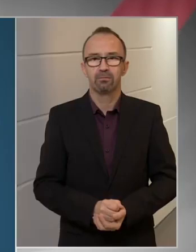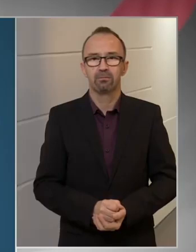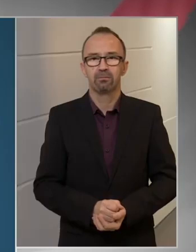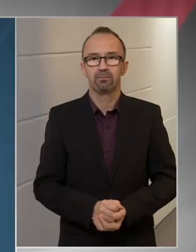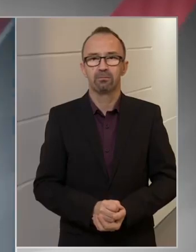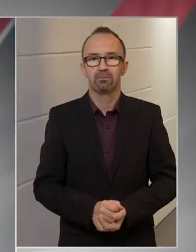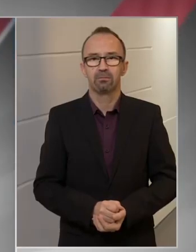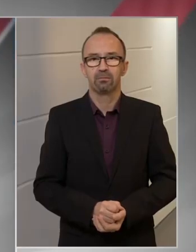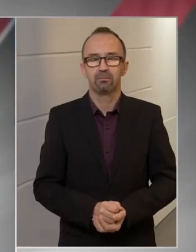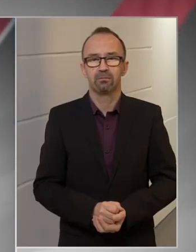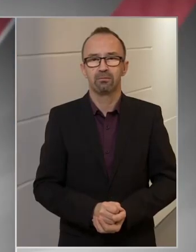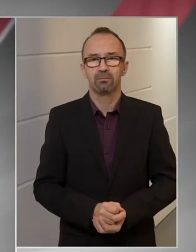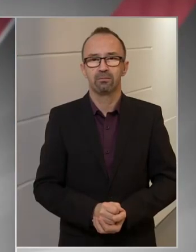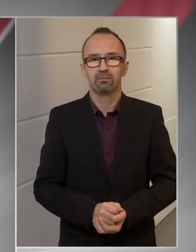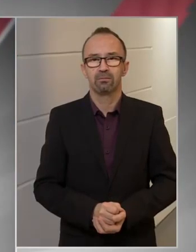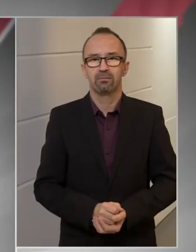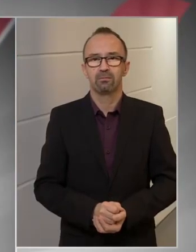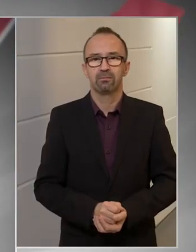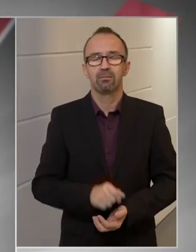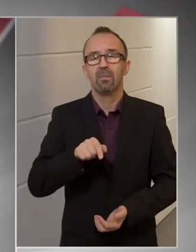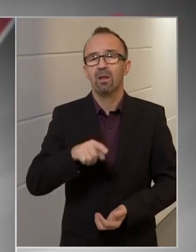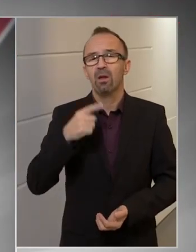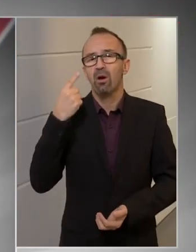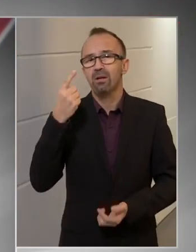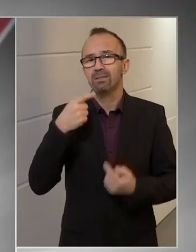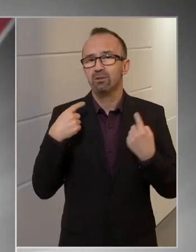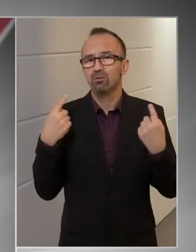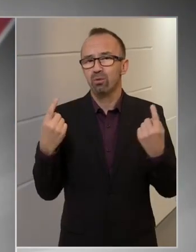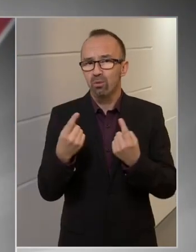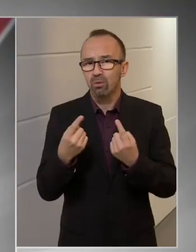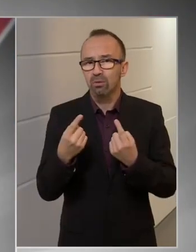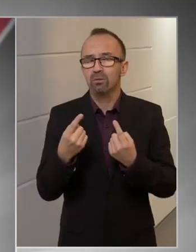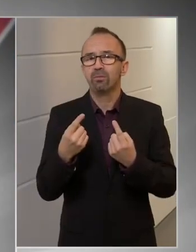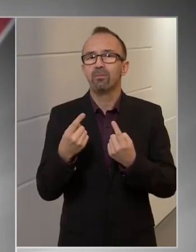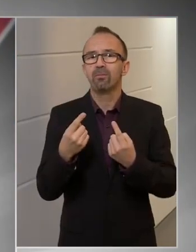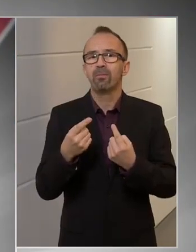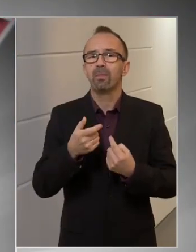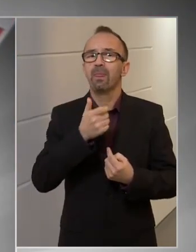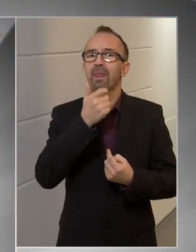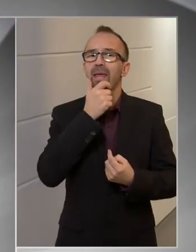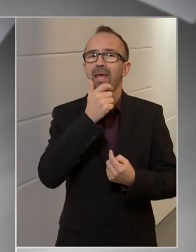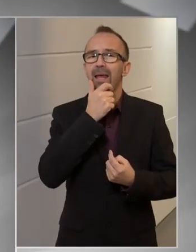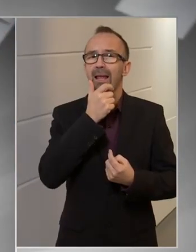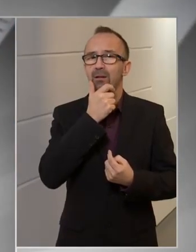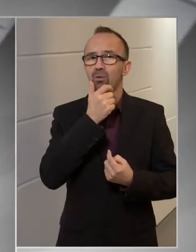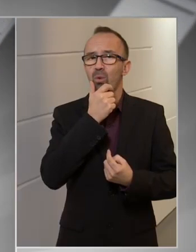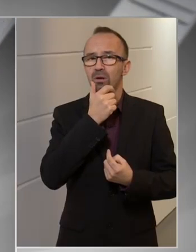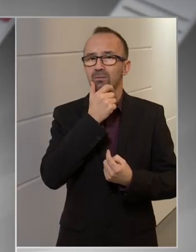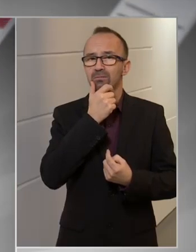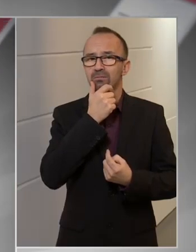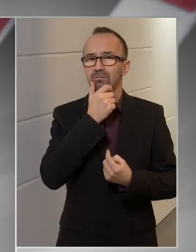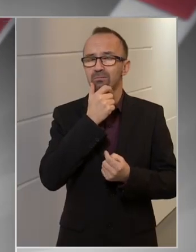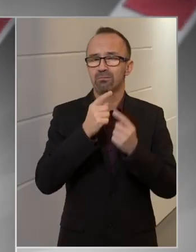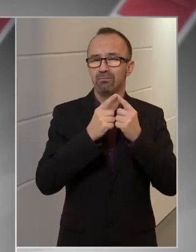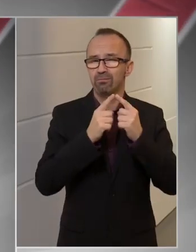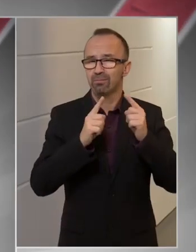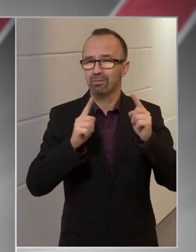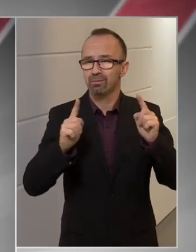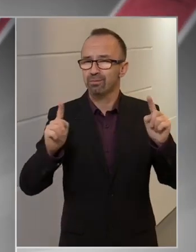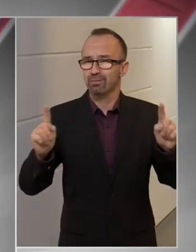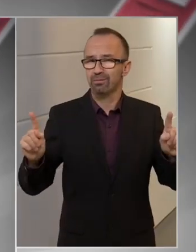elmondhatjuk azt, hogy nagyon széles az életkori kiterjedése